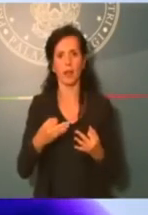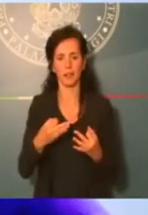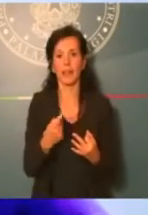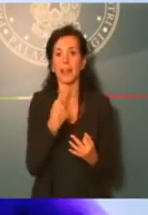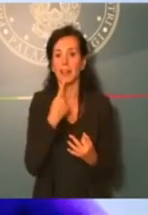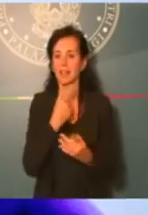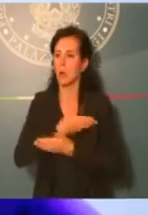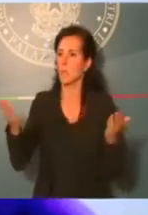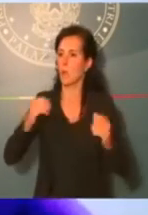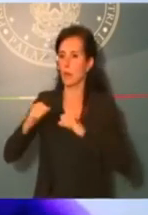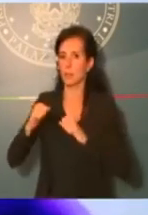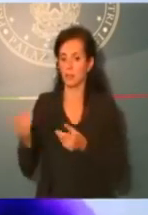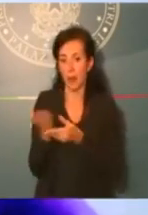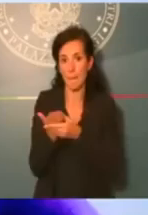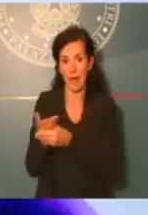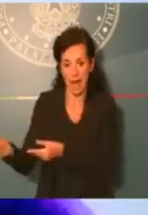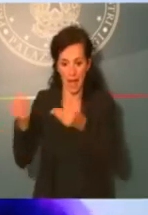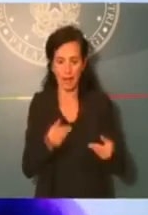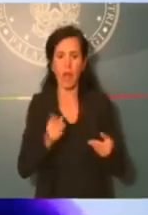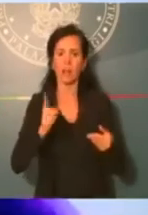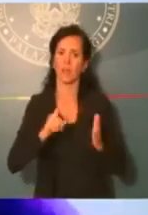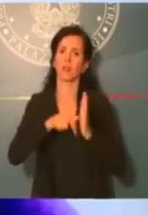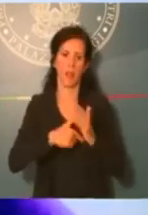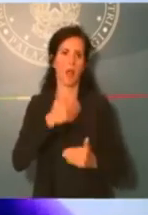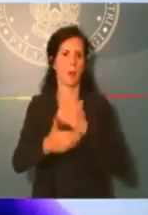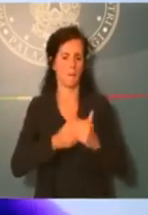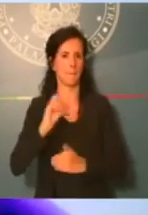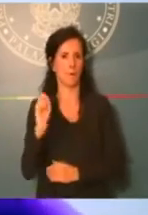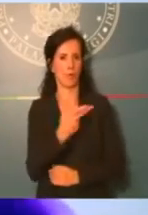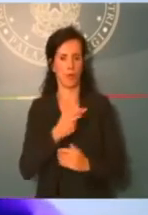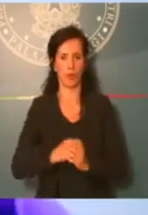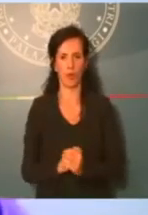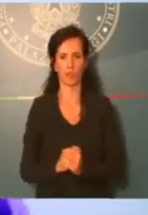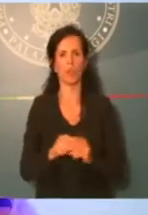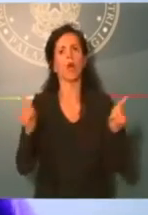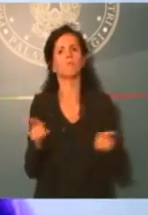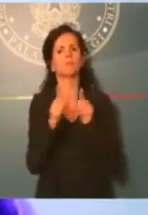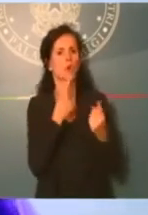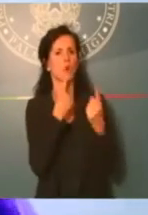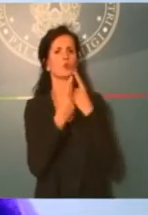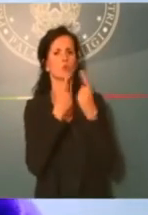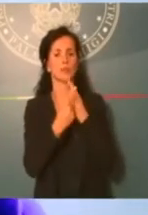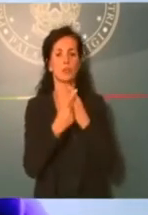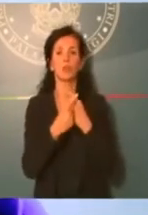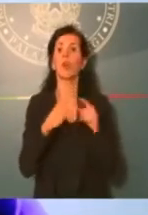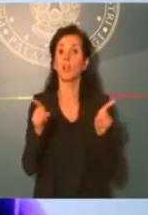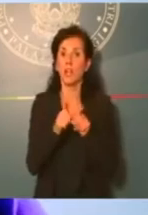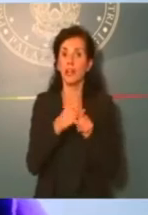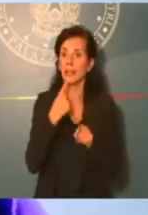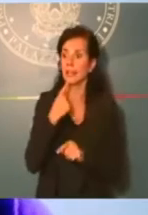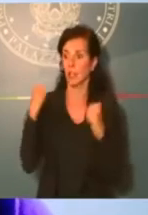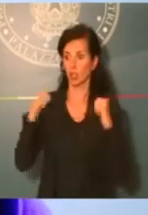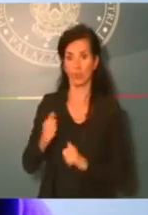pubbliche amministrazioni. Molto spesso anche quando abbiamo fatto le consultazioni partendo proprio dai cittadini e delle imprese e